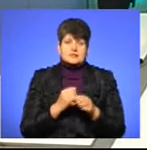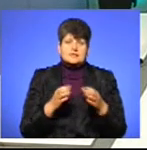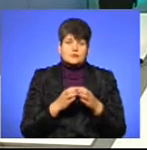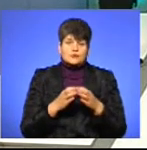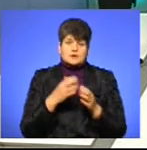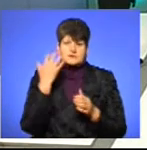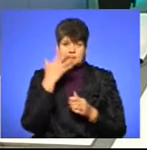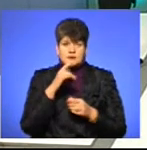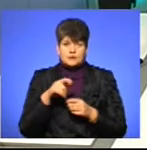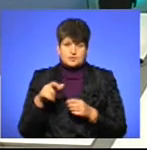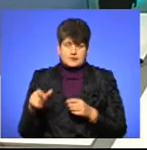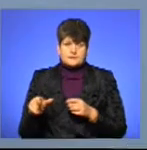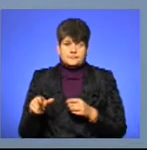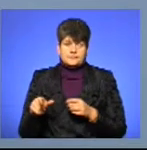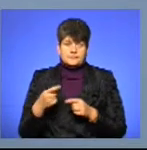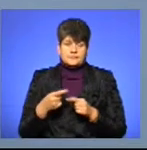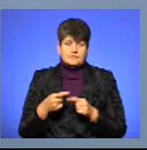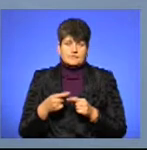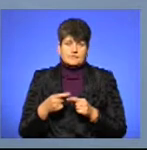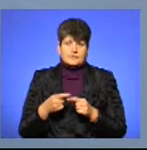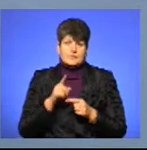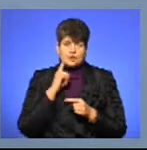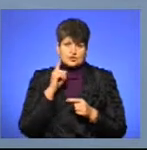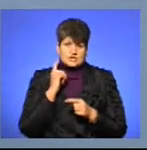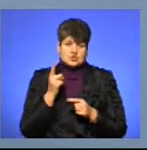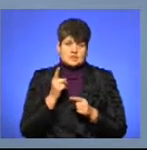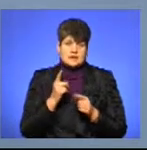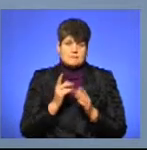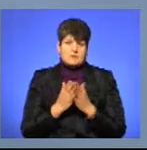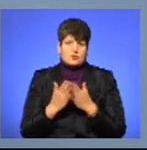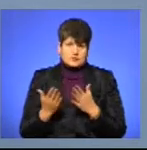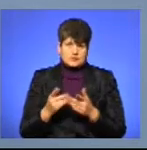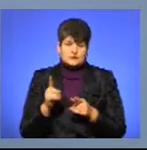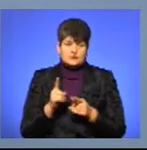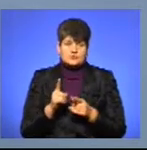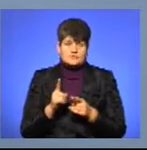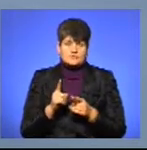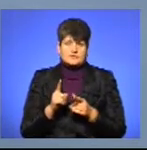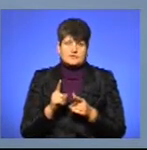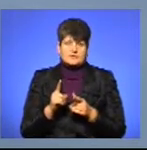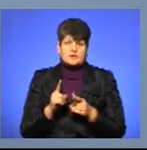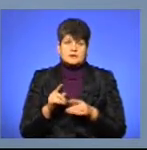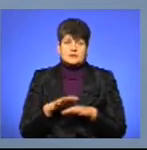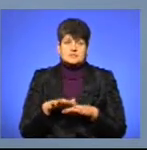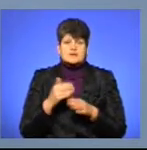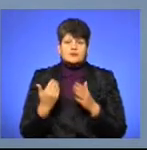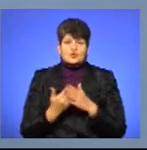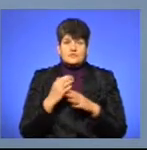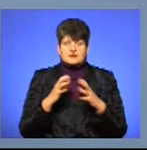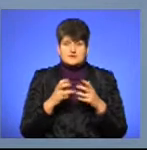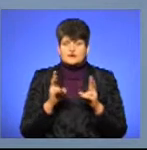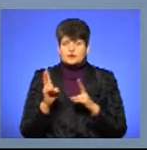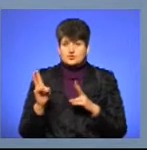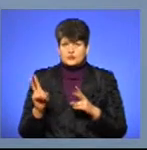незрячих людей. Власне, молодіжна бібліотека, що знаходиться на масиві «Новий світ». Якщо